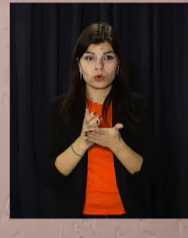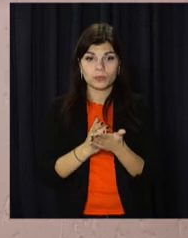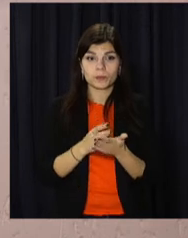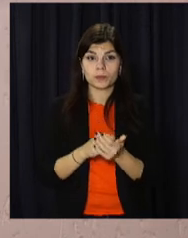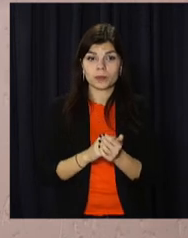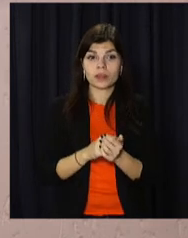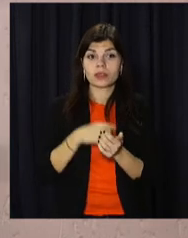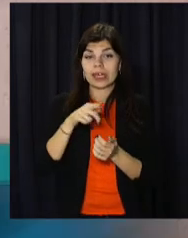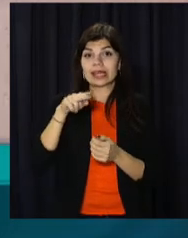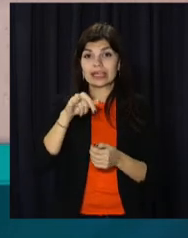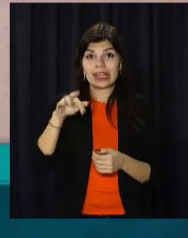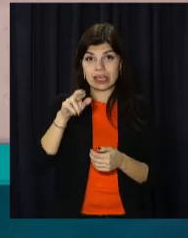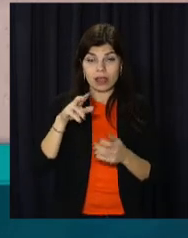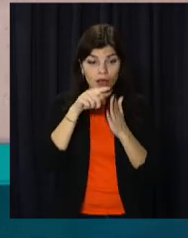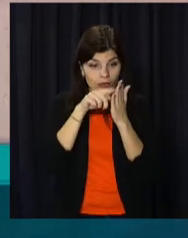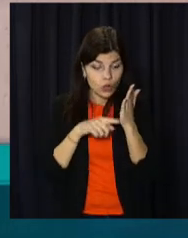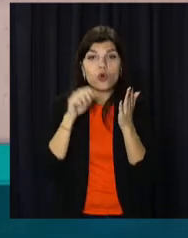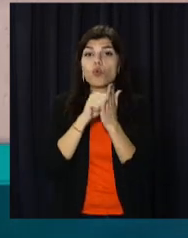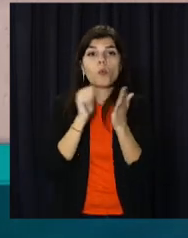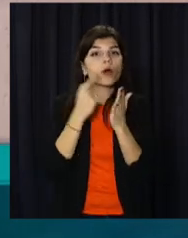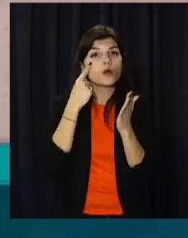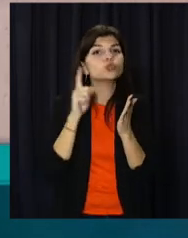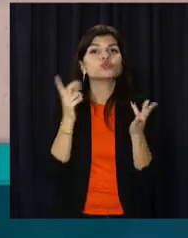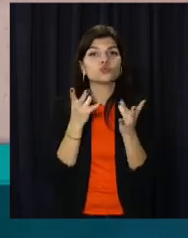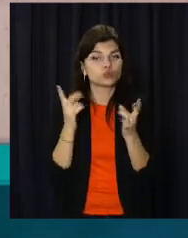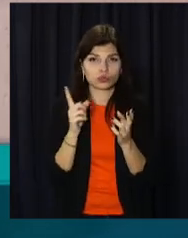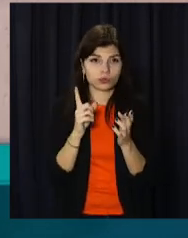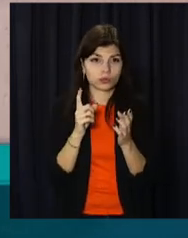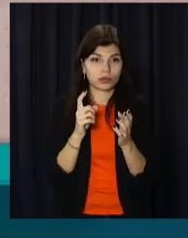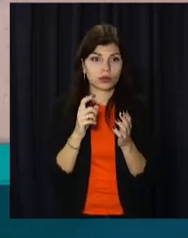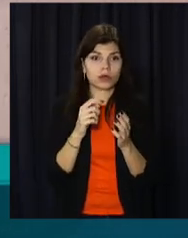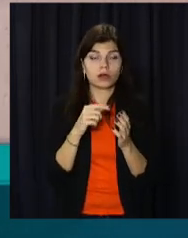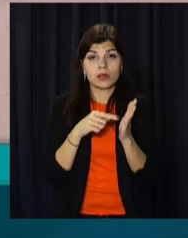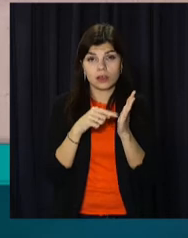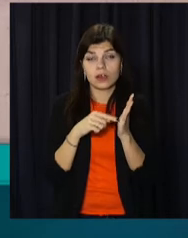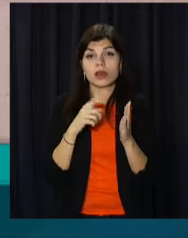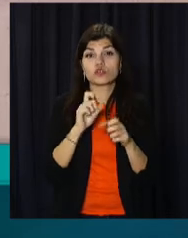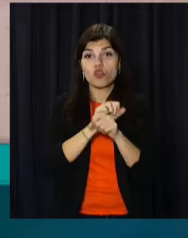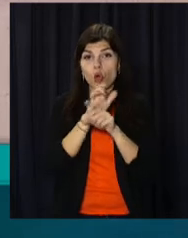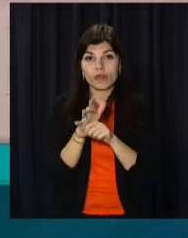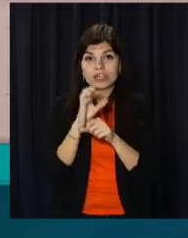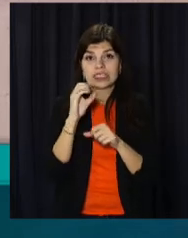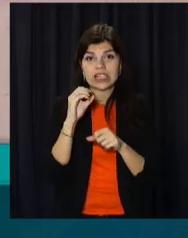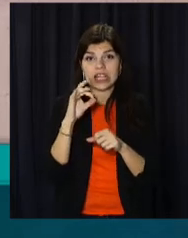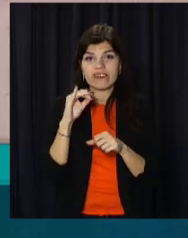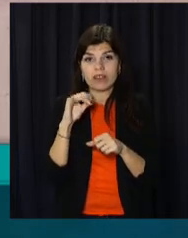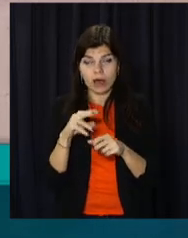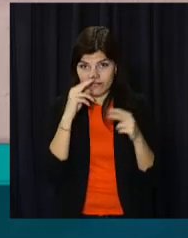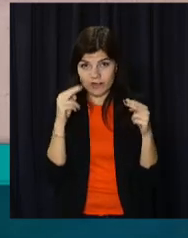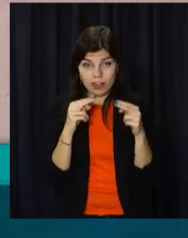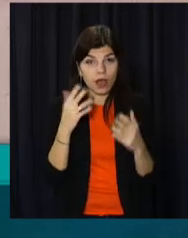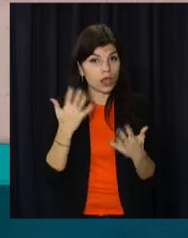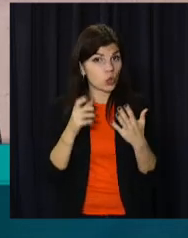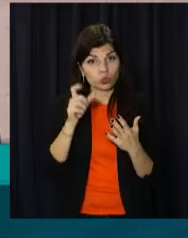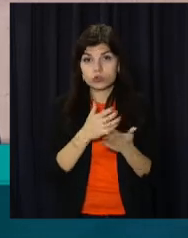«Дія» знайти перелік документів, який потрібен для того, щоб завантажити сертифікат. І якщо у людини немає